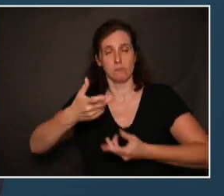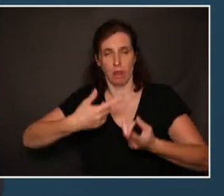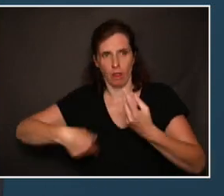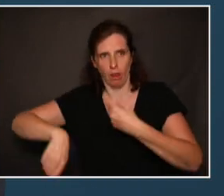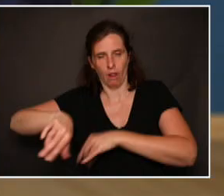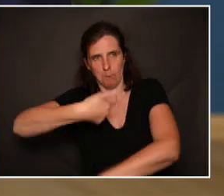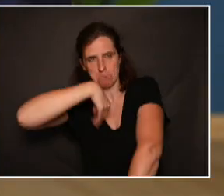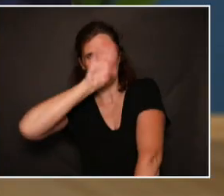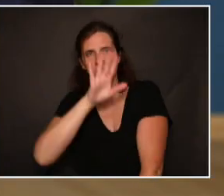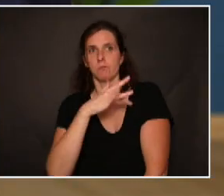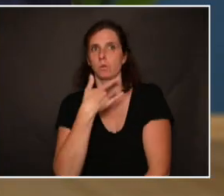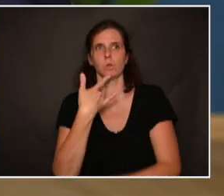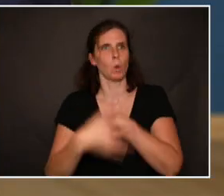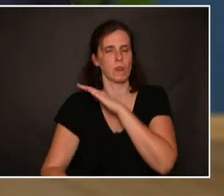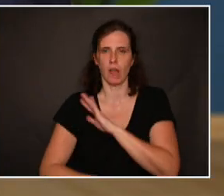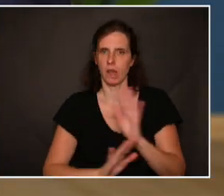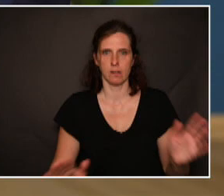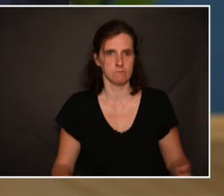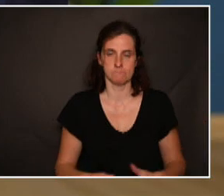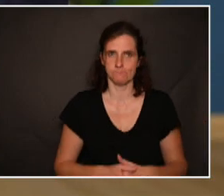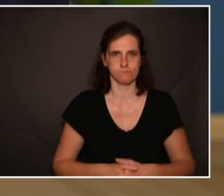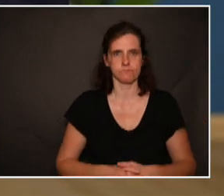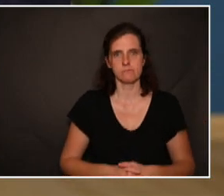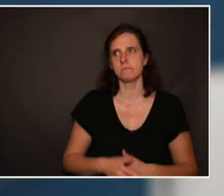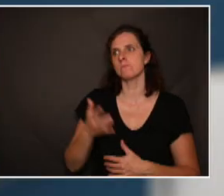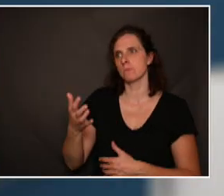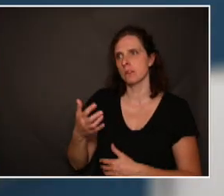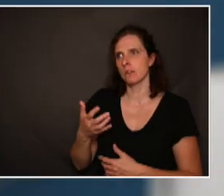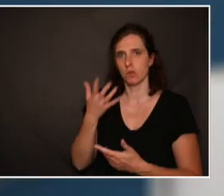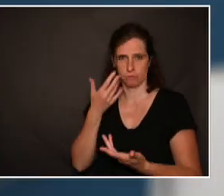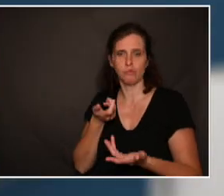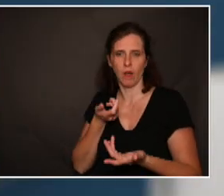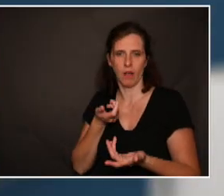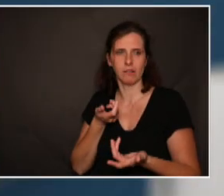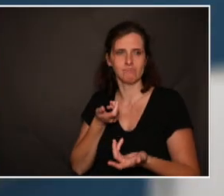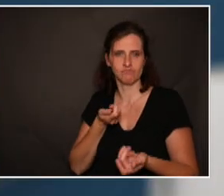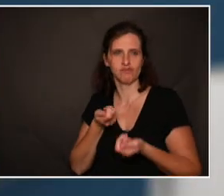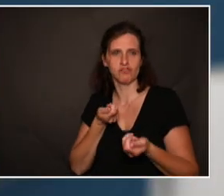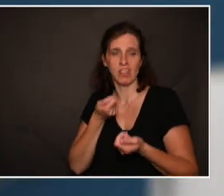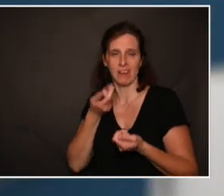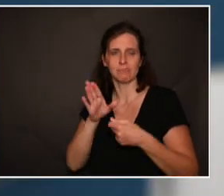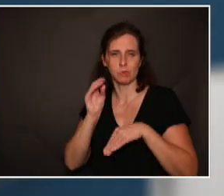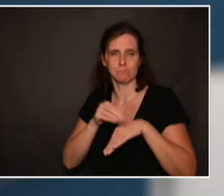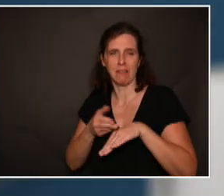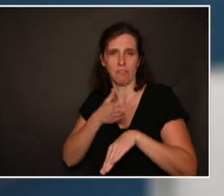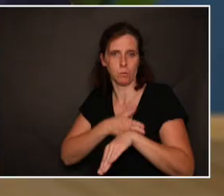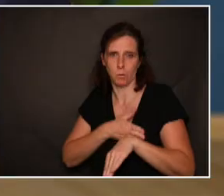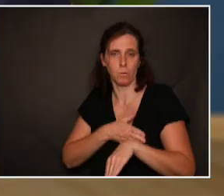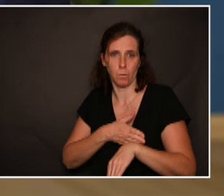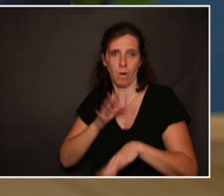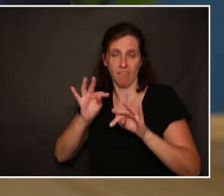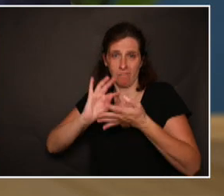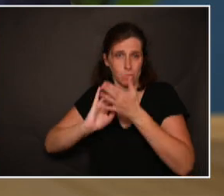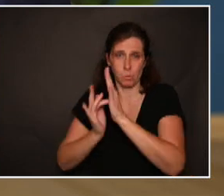trop tard. Quand c'est trop tard. Quand c'est trop tard, voilà, on ne peut plus faire. Vous jouez plus sur la prévention, j'ai bien vu. Voilà, c'est vraiment important. Pour tout, et